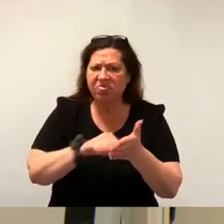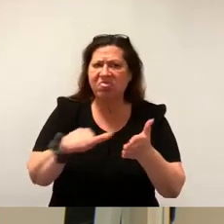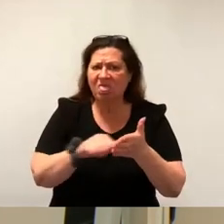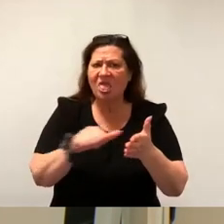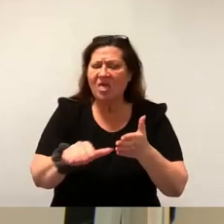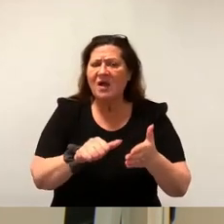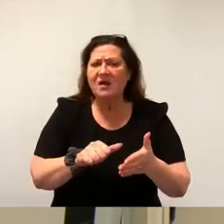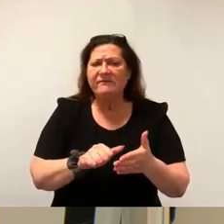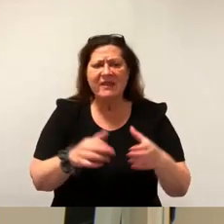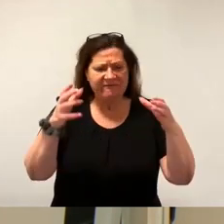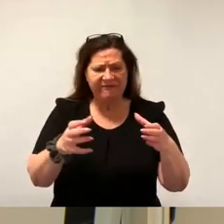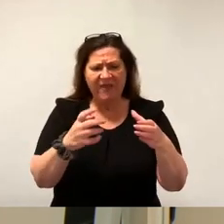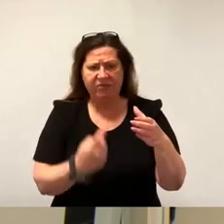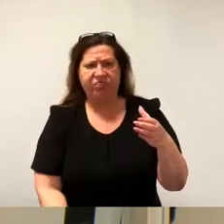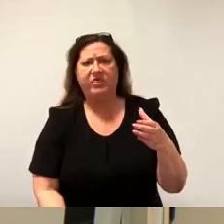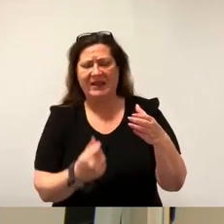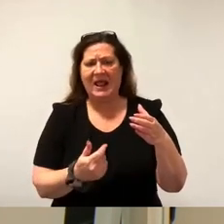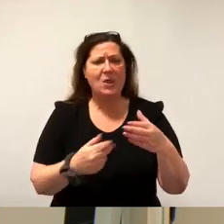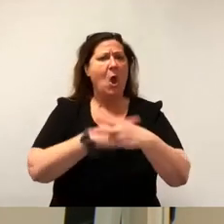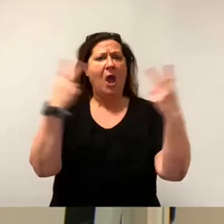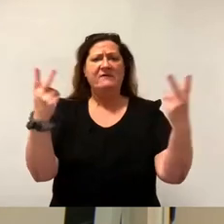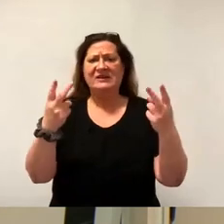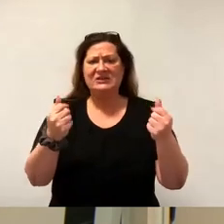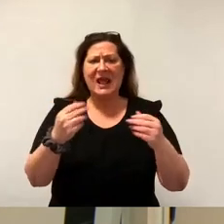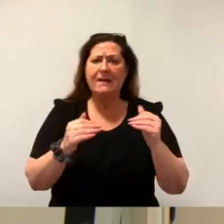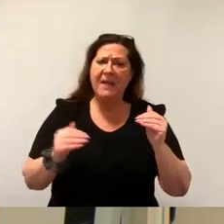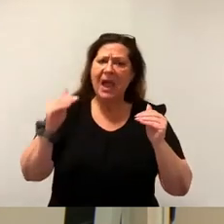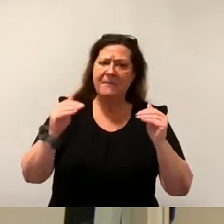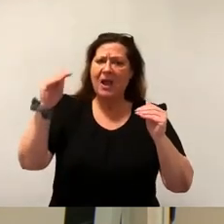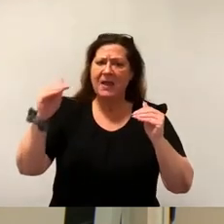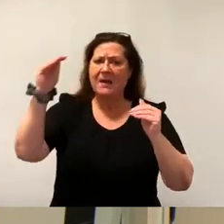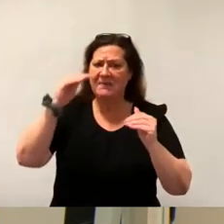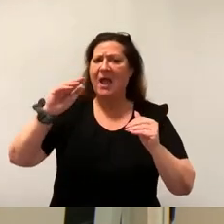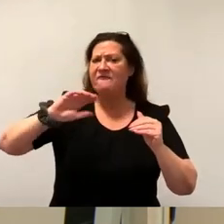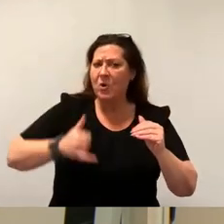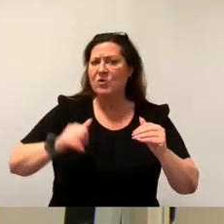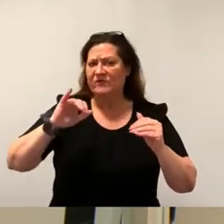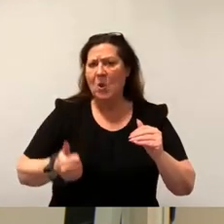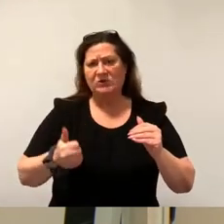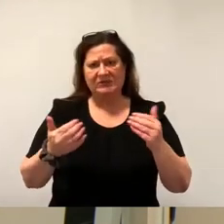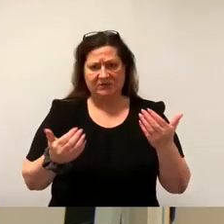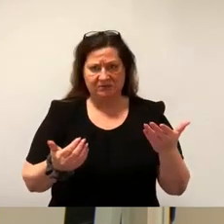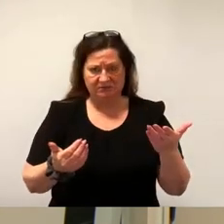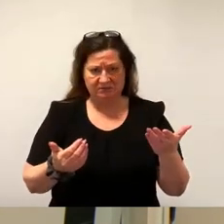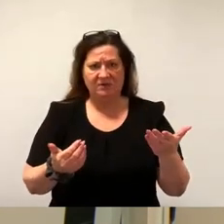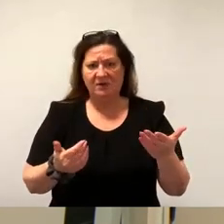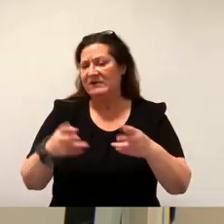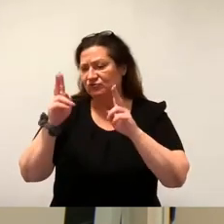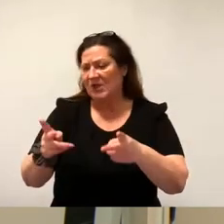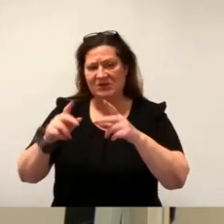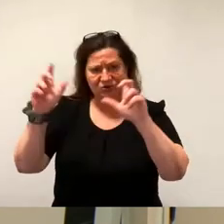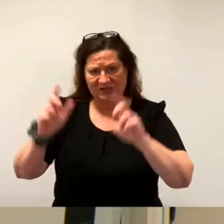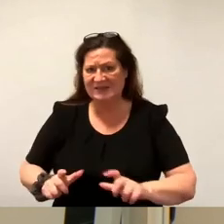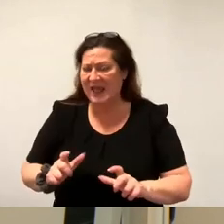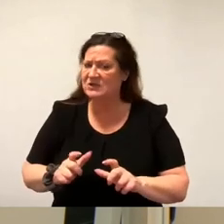Füllhorn öffentlichen Geldes, die sich immer höher auftürmend Verluste der städtischen Gesellschaften stemmen und auffangen müssen.